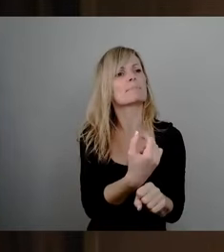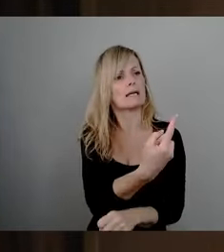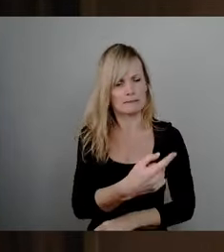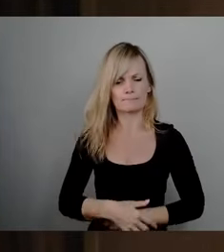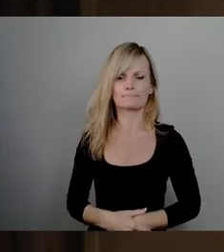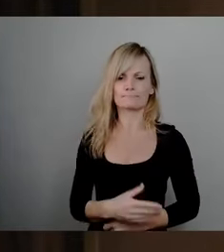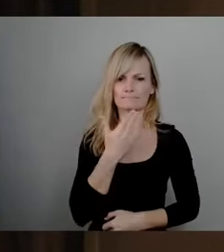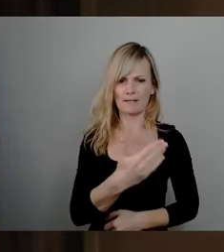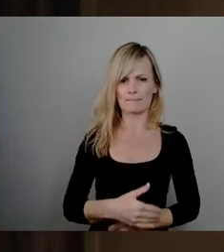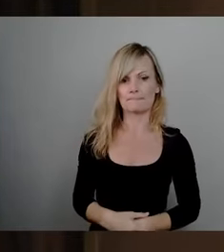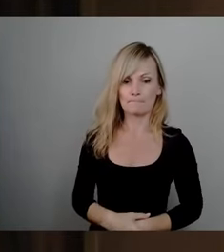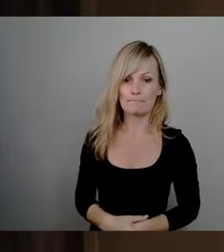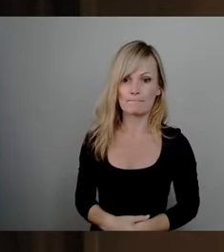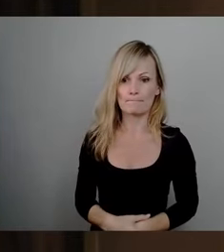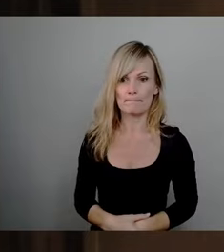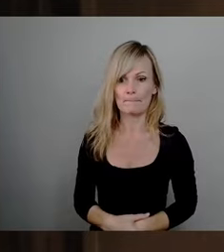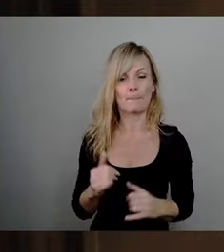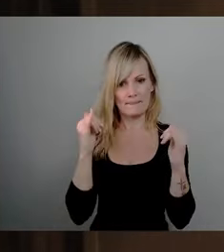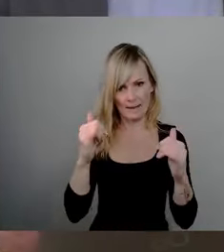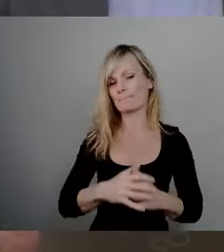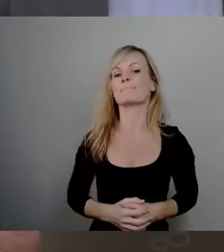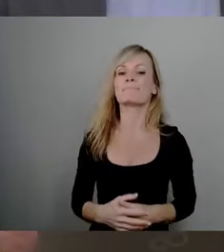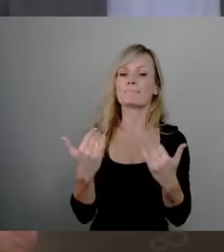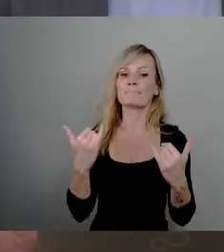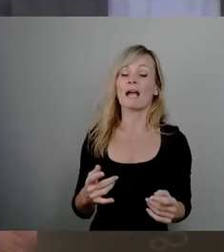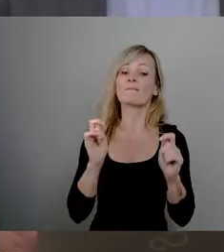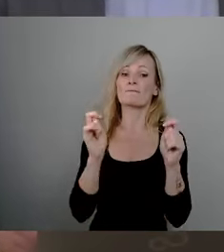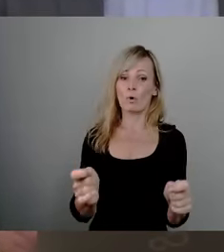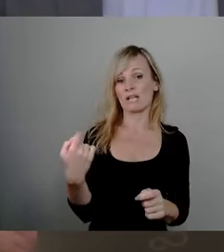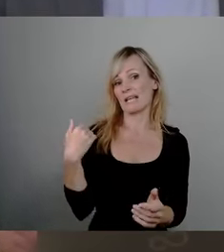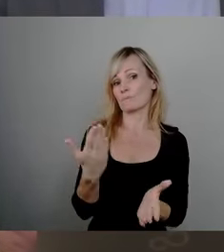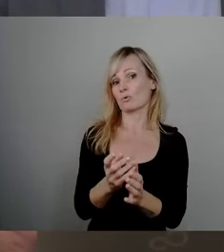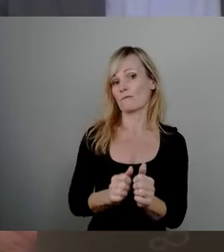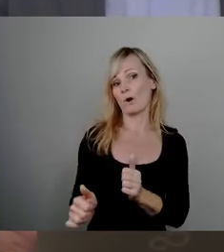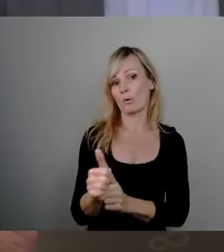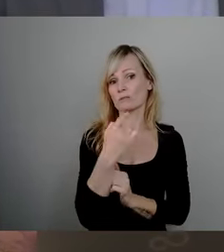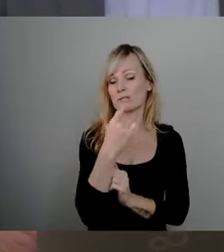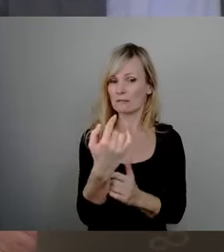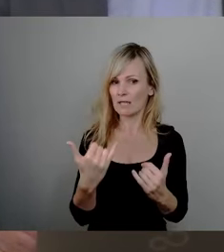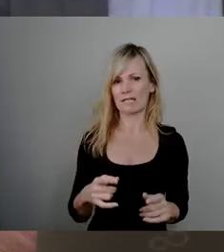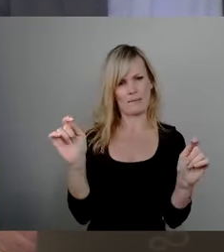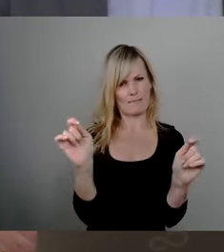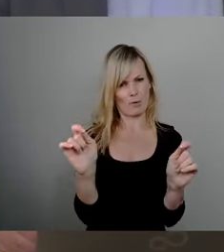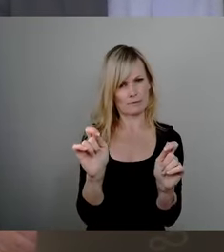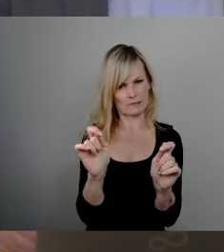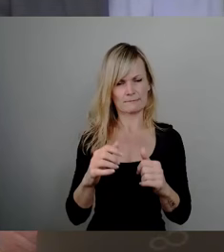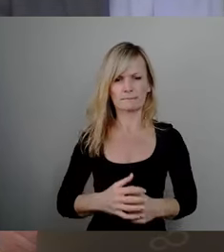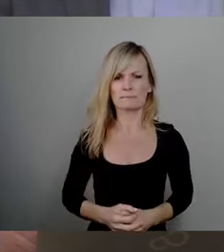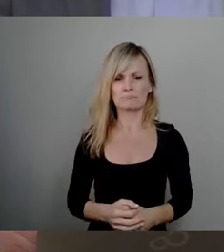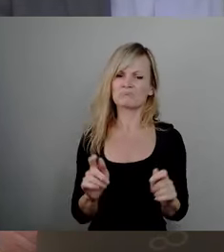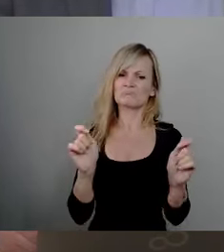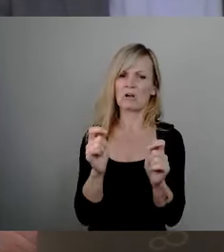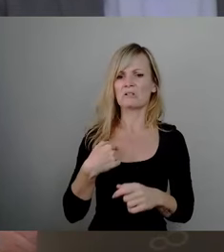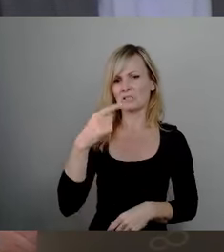Und wie angekündigt, schlage ich Ihnen vor, dass wir jetzt in die Pause gehen. Wir würden nach der Pause, machen wir 19 Uhr